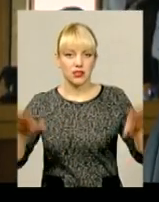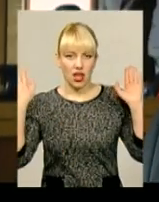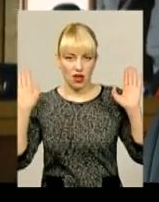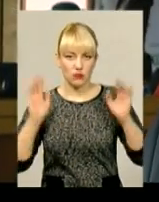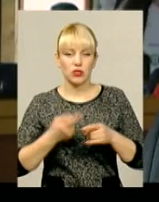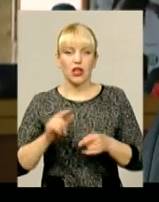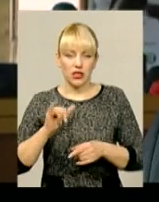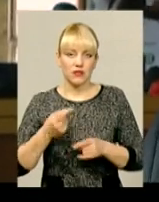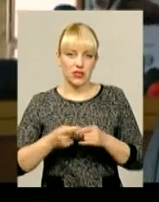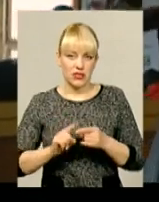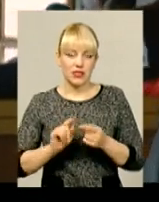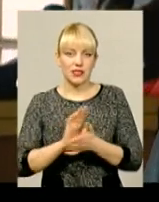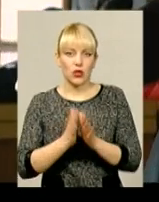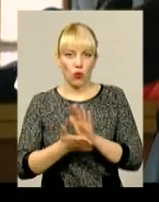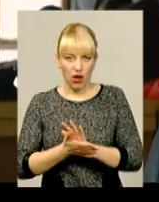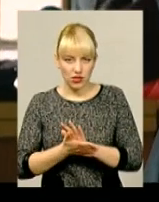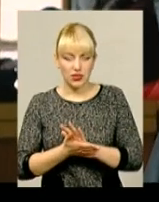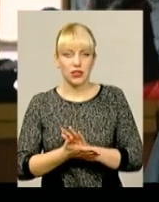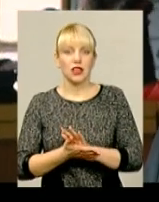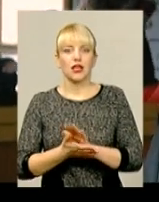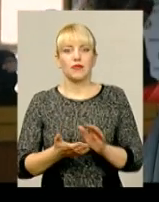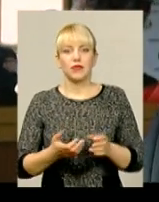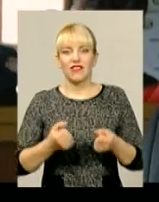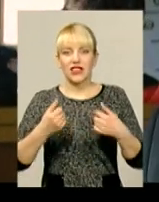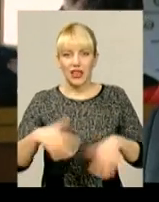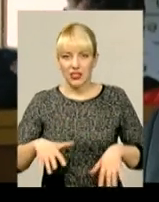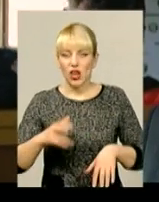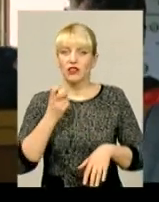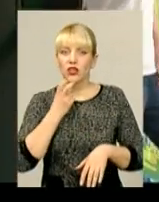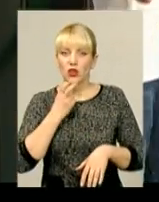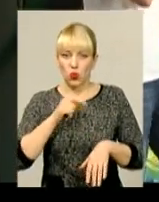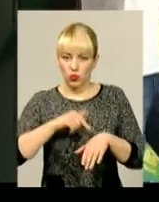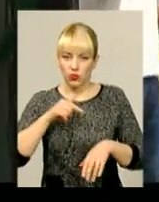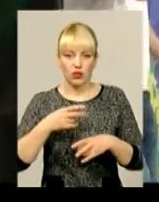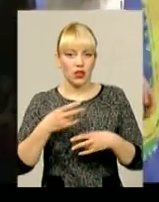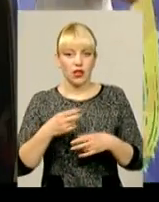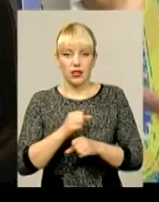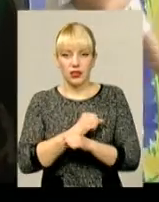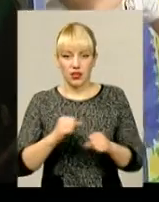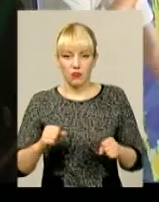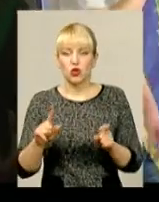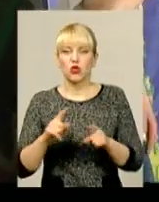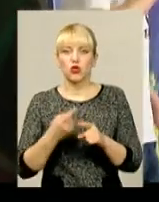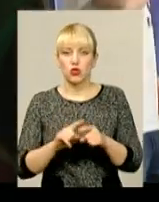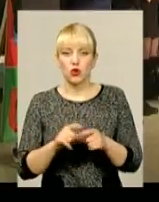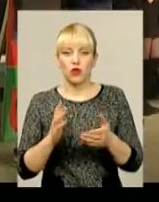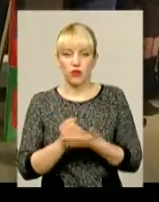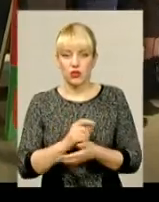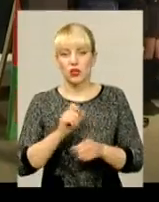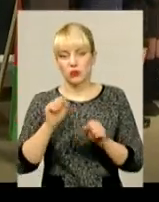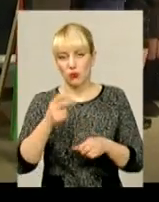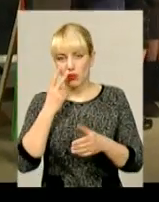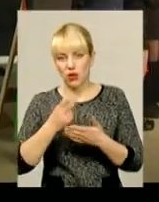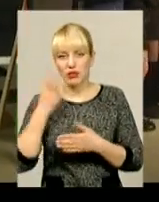мені здається, що в цій ситуації втрачати почуття гумору просто недопустимо. Що з того вийшло, ви зможете побачити незабаром на